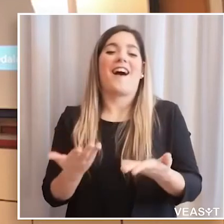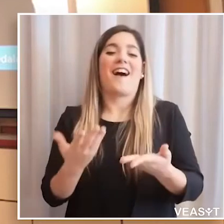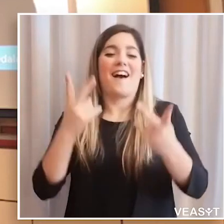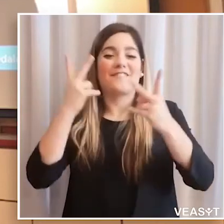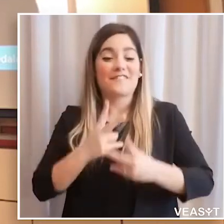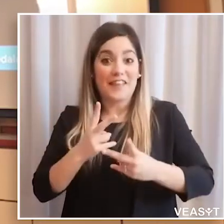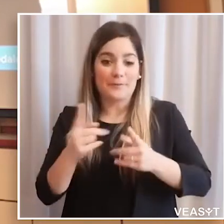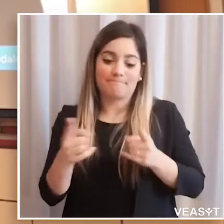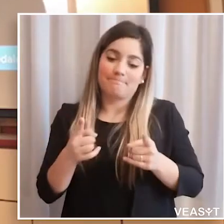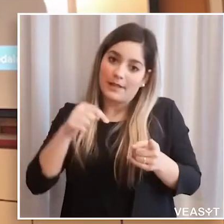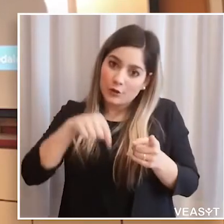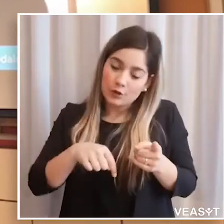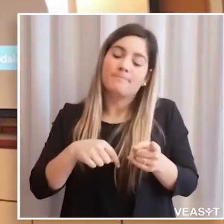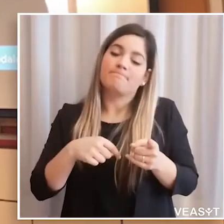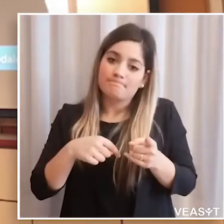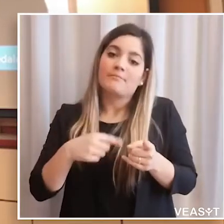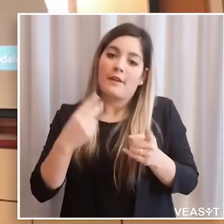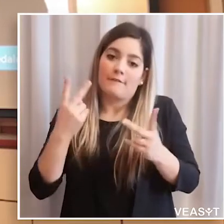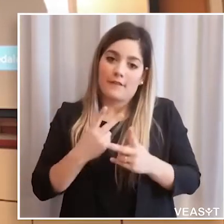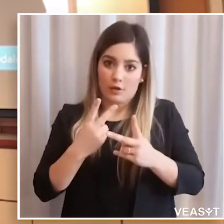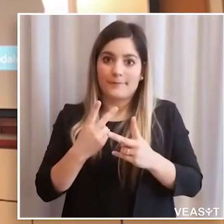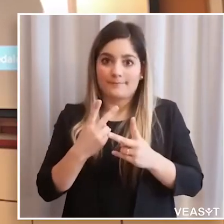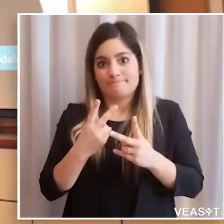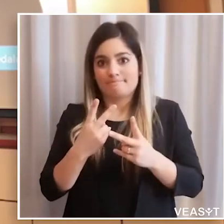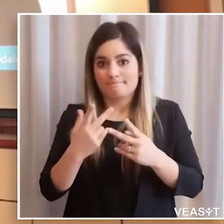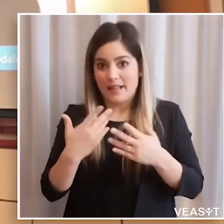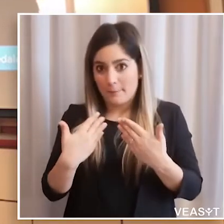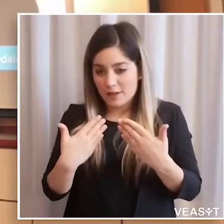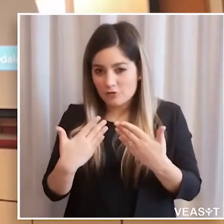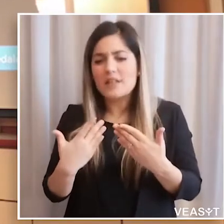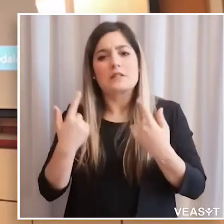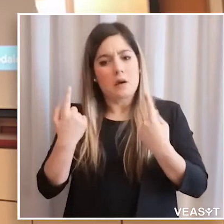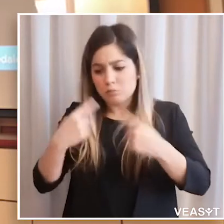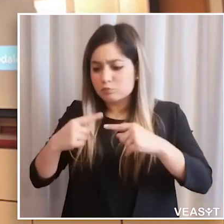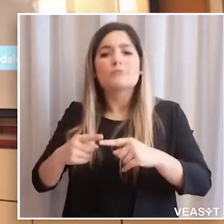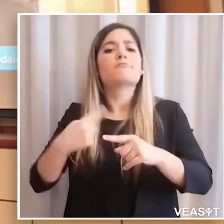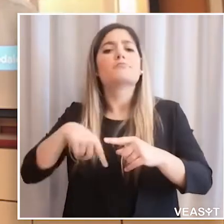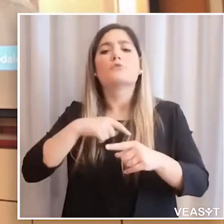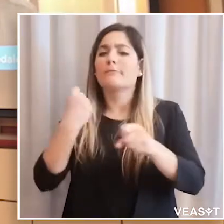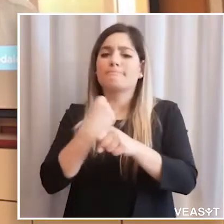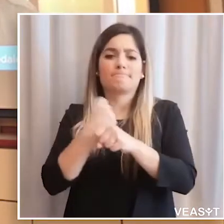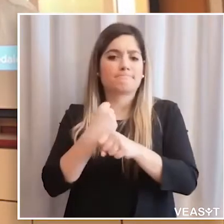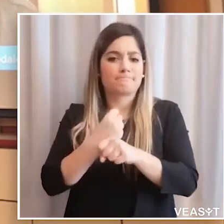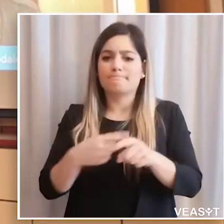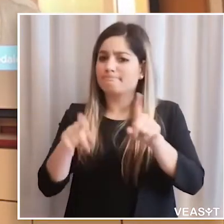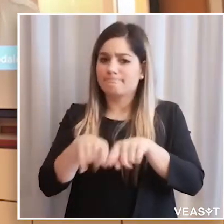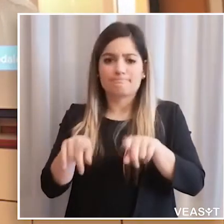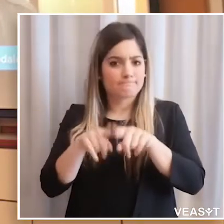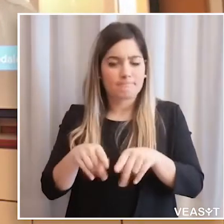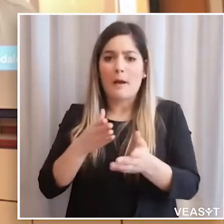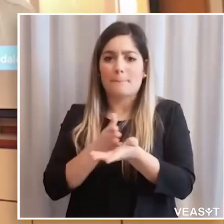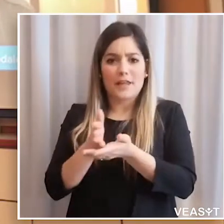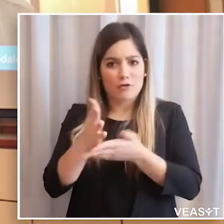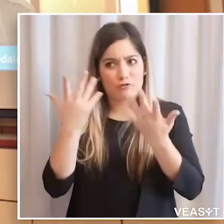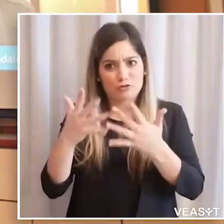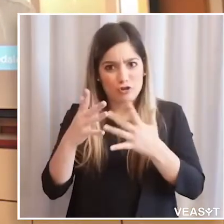di quest'anno. Quindi quello che vi sto dicendo è che questo, nonostante il periodo, è il continuo di un percorso che